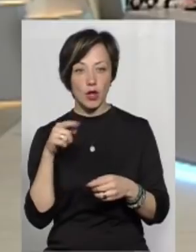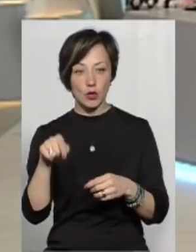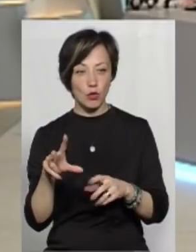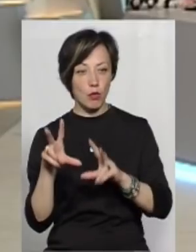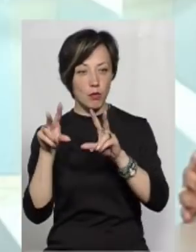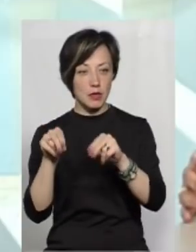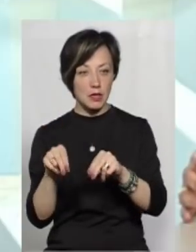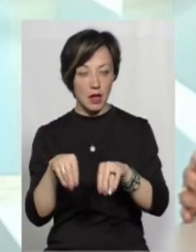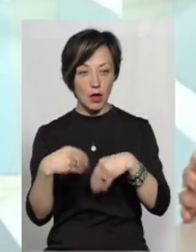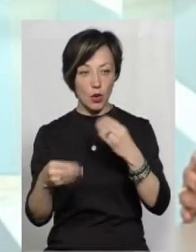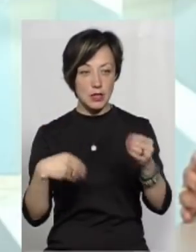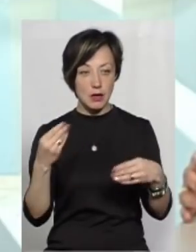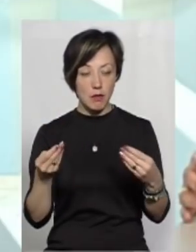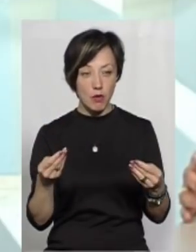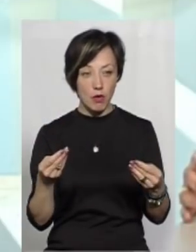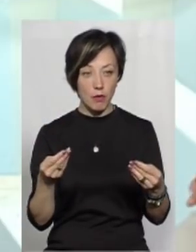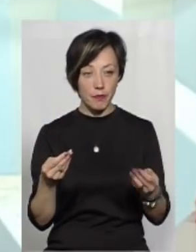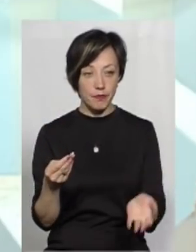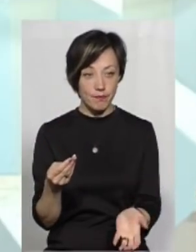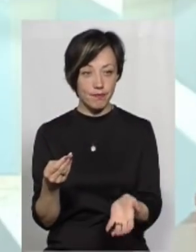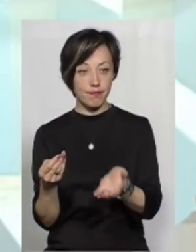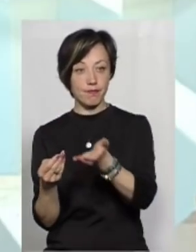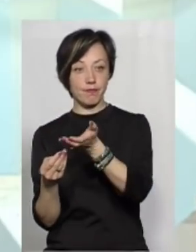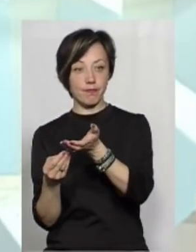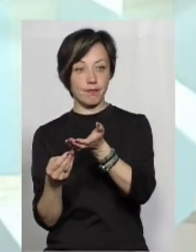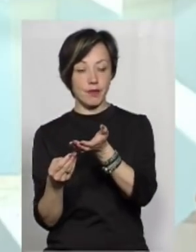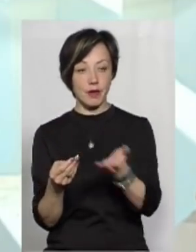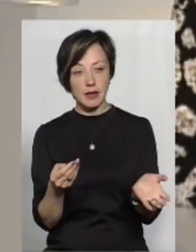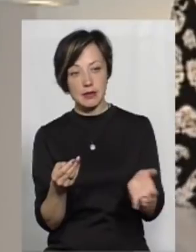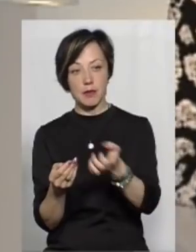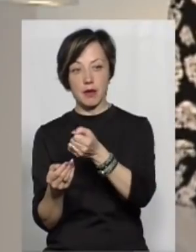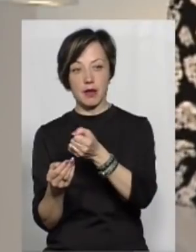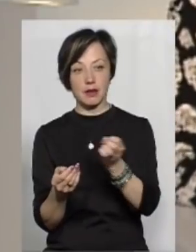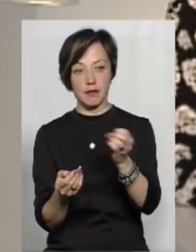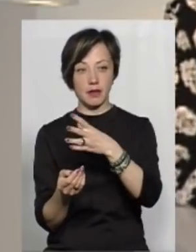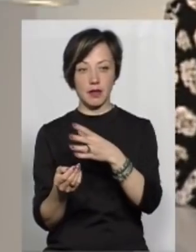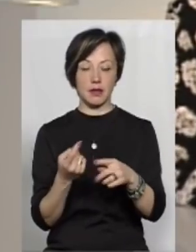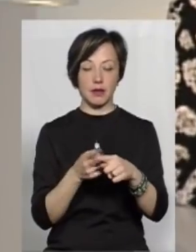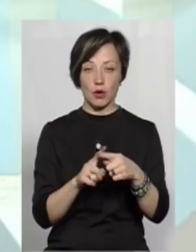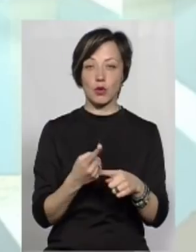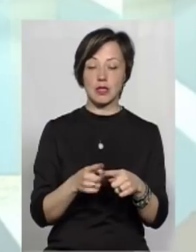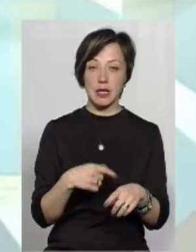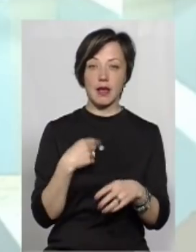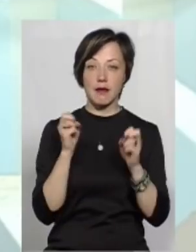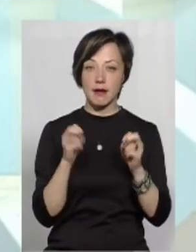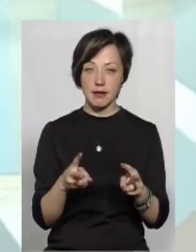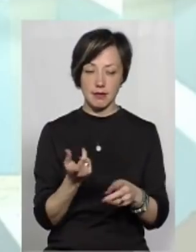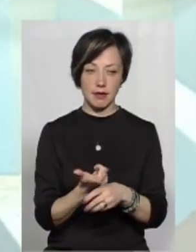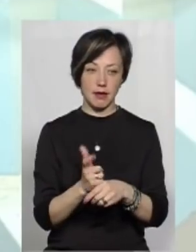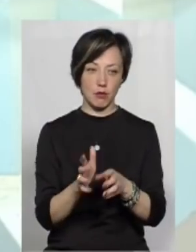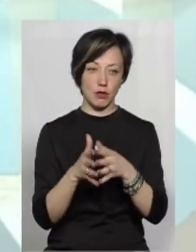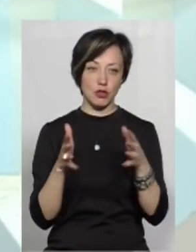пообіцяли, що роздамо, то треба буде ось цих 51 забрати назад. Оце є ризик